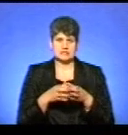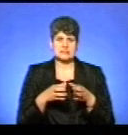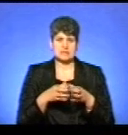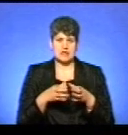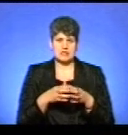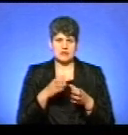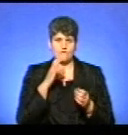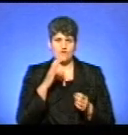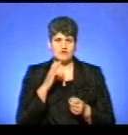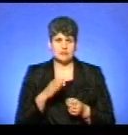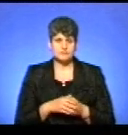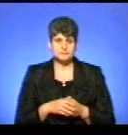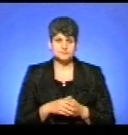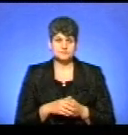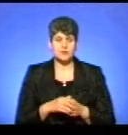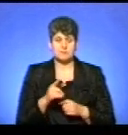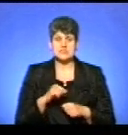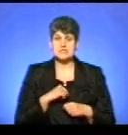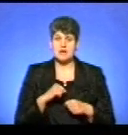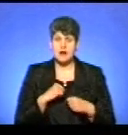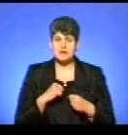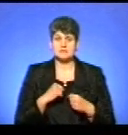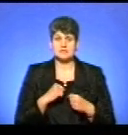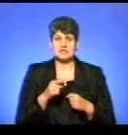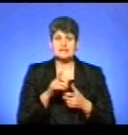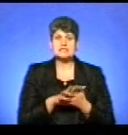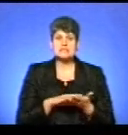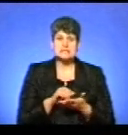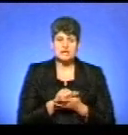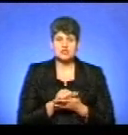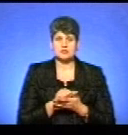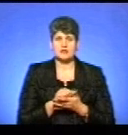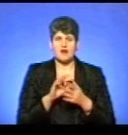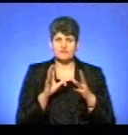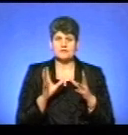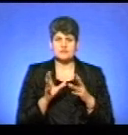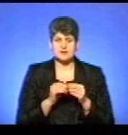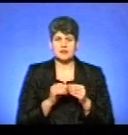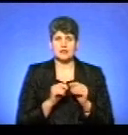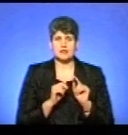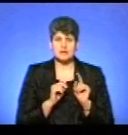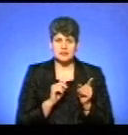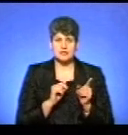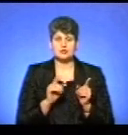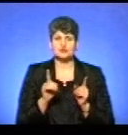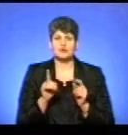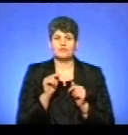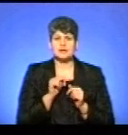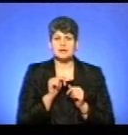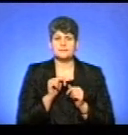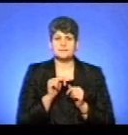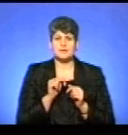вовків. І ми стараємося їх знищити, щоб вони не